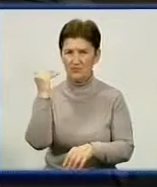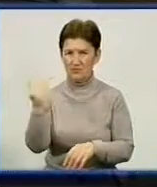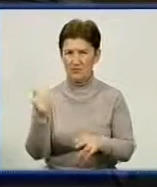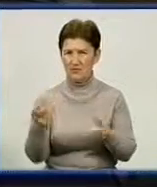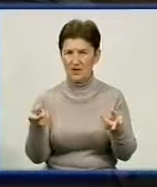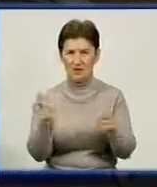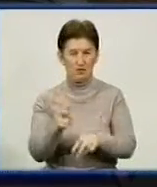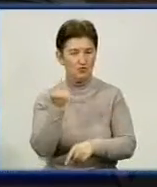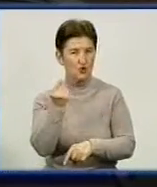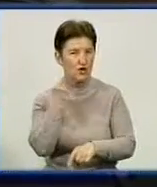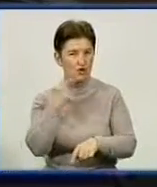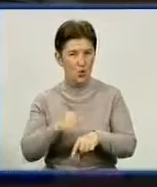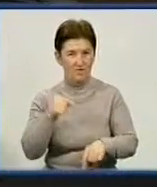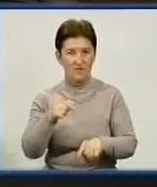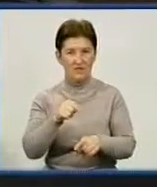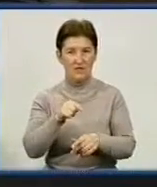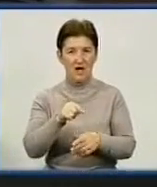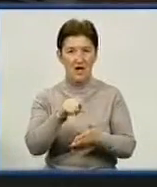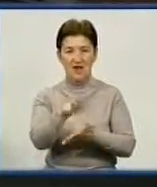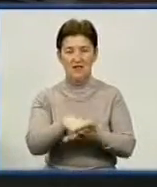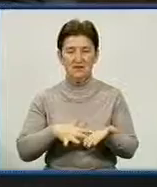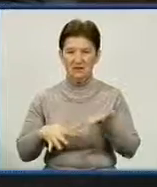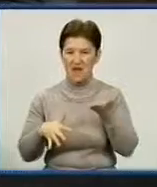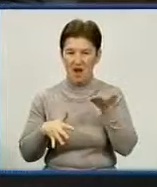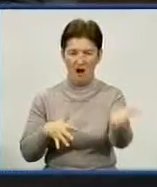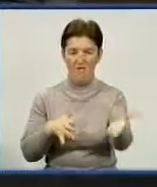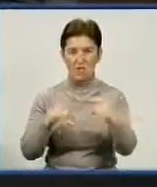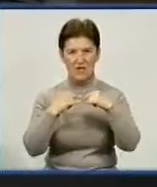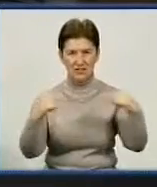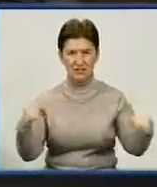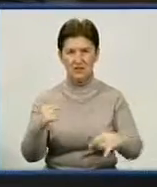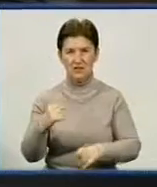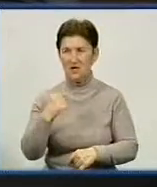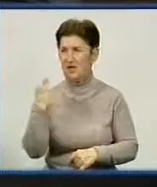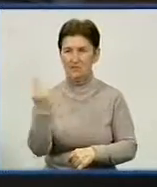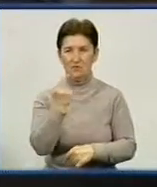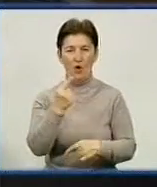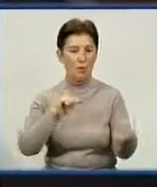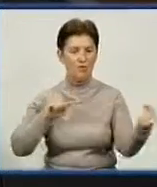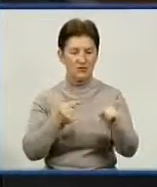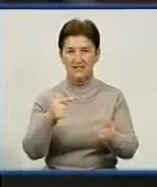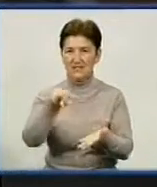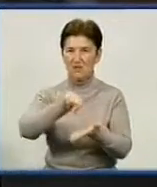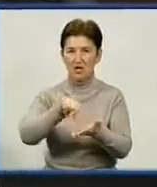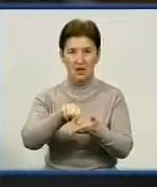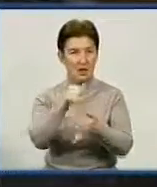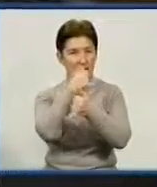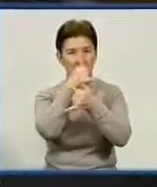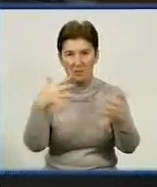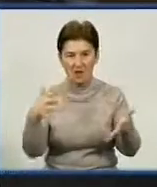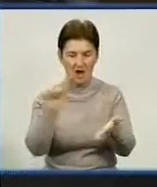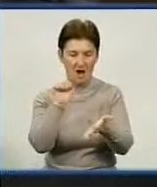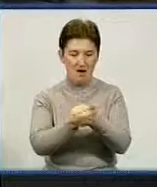трішки, і положили заяву на стіл. Адже, дійсно, жоден опозиційний представник не міг надрукувати